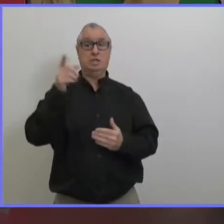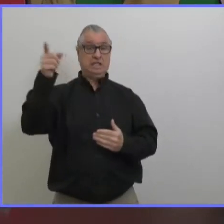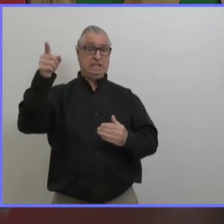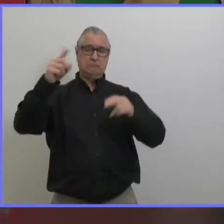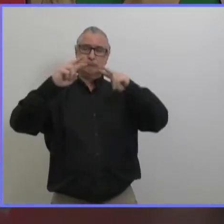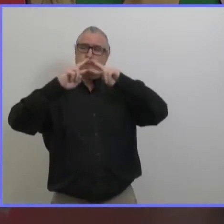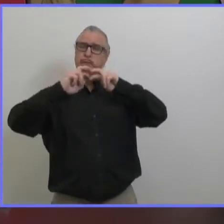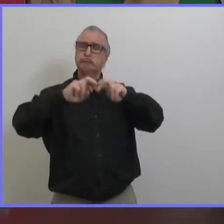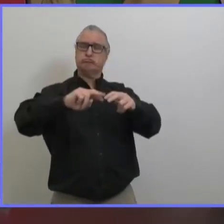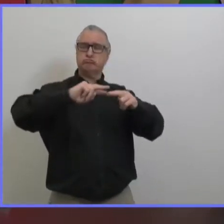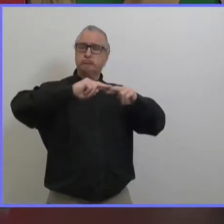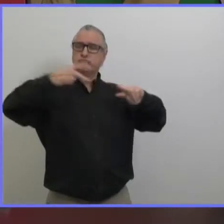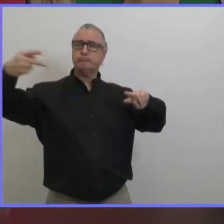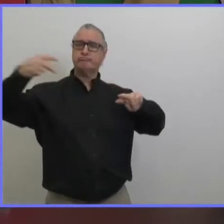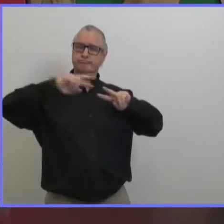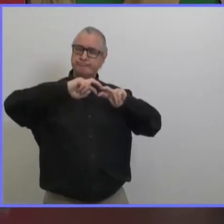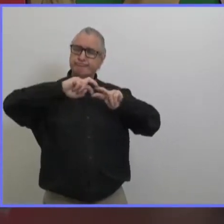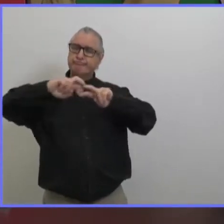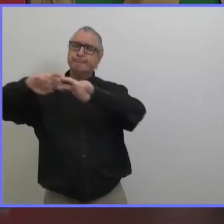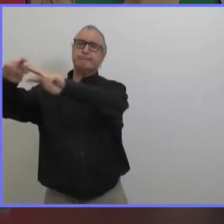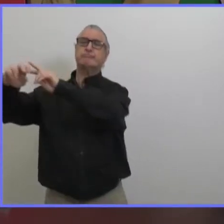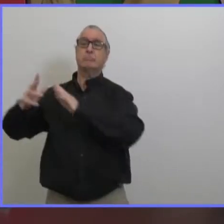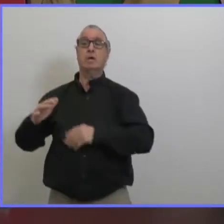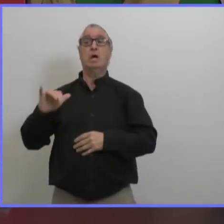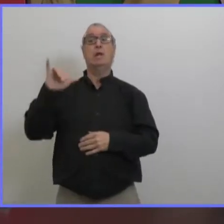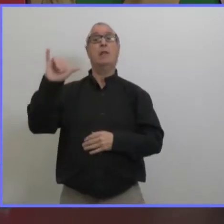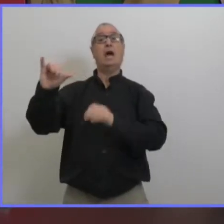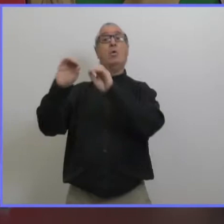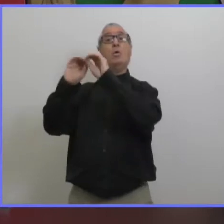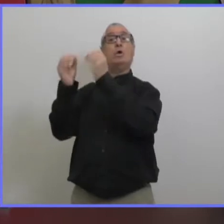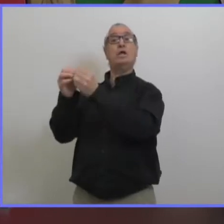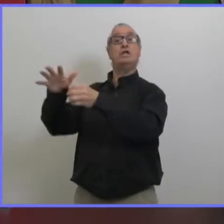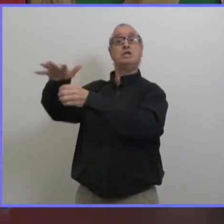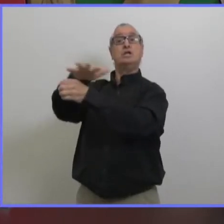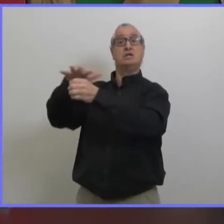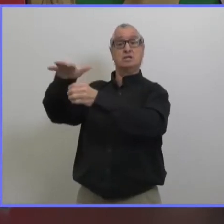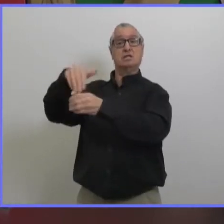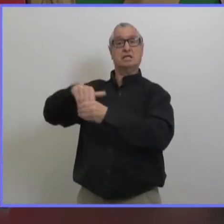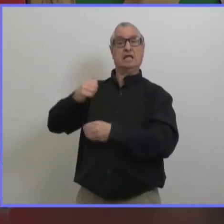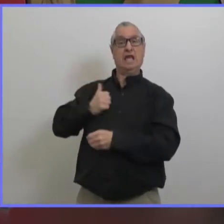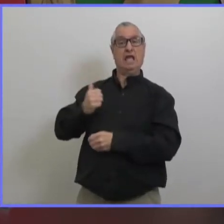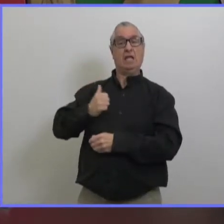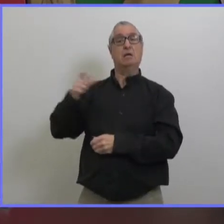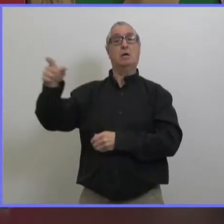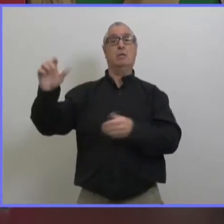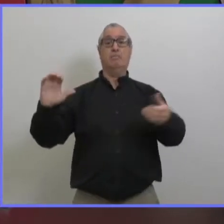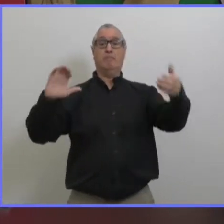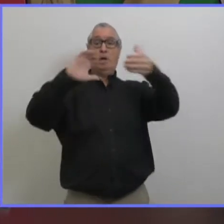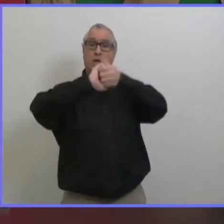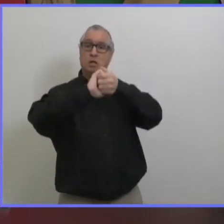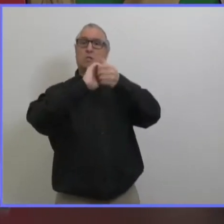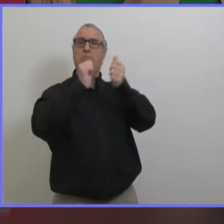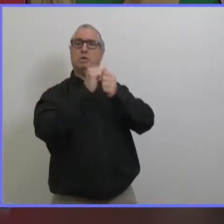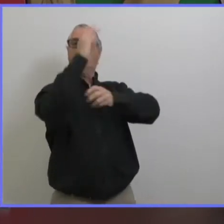séquençage c'est un travail qui est fait en fait en collaboration dans le monde entier donc nous avons cette expertise déjà et cette expertise a été